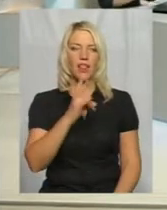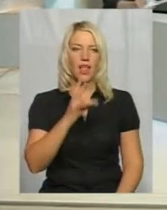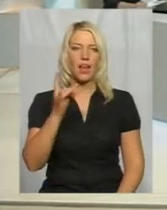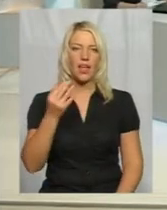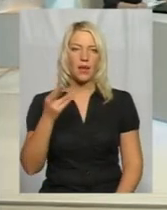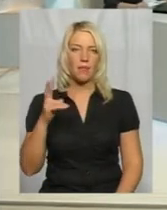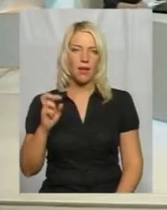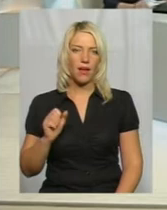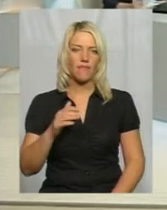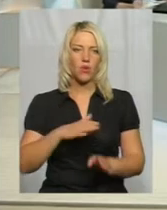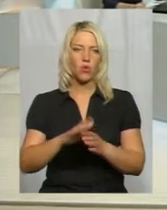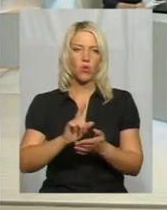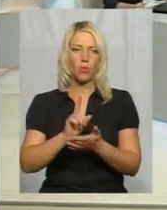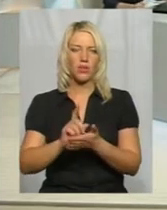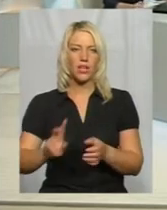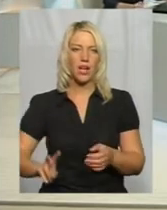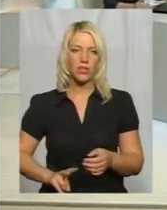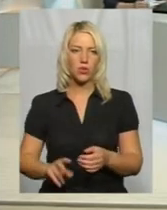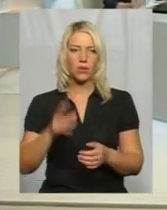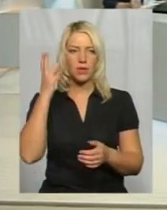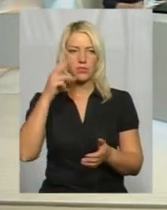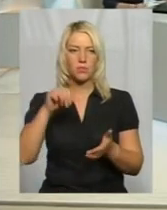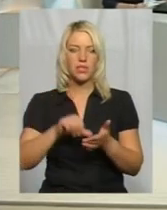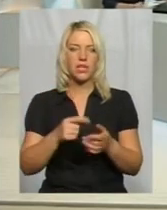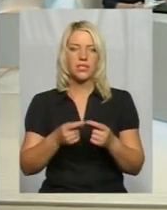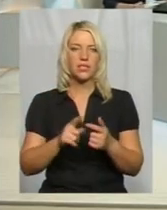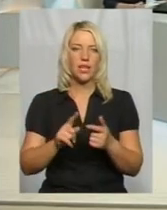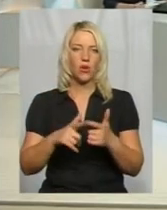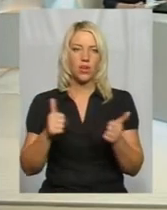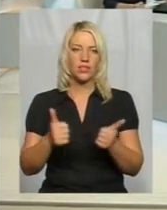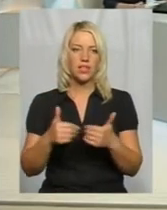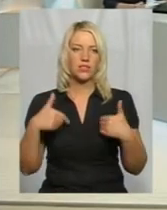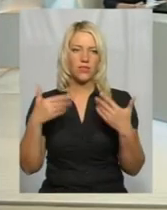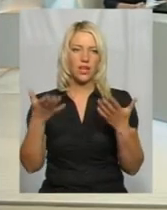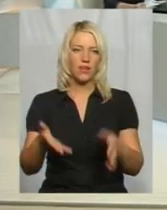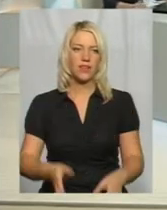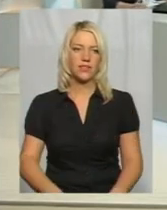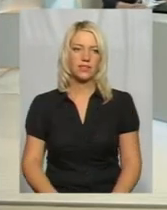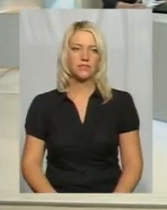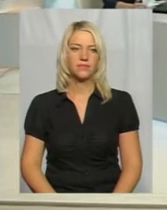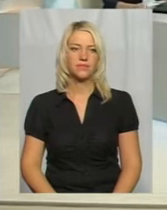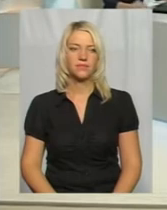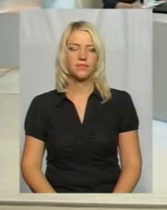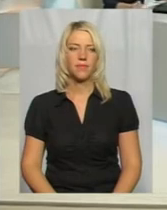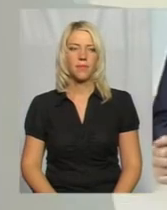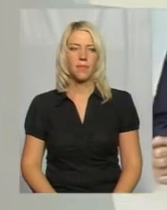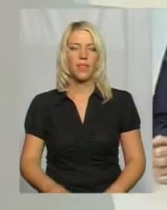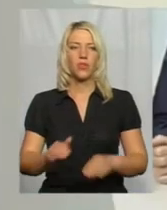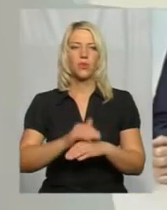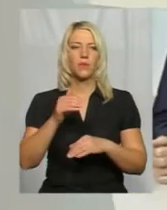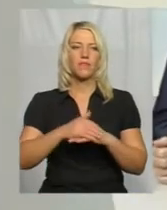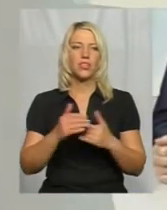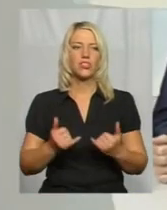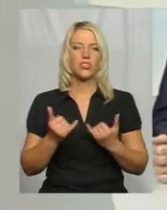виконувачем обов'язків директора Хмельницького представництва цієї ж організації. Вітаю вас! Добрий вечір! Добрий вечір і вам,